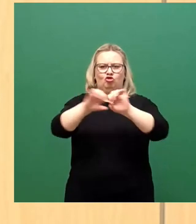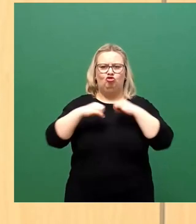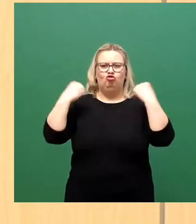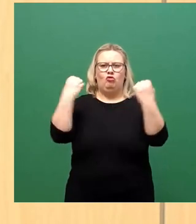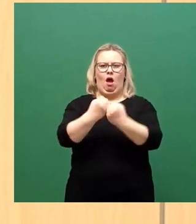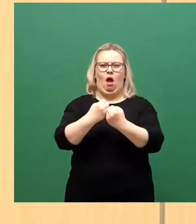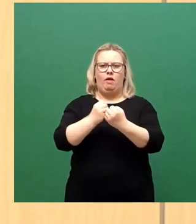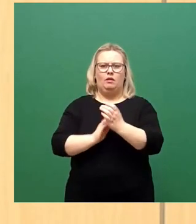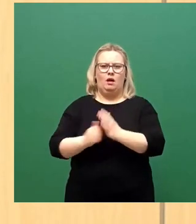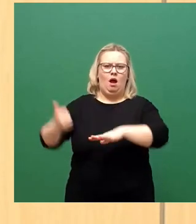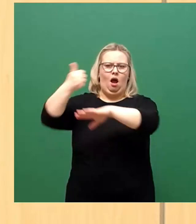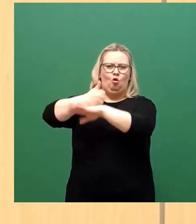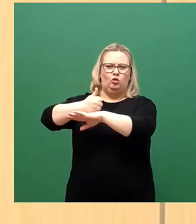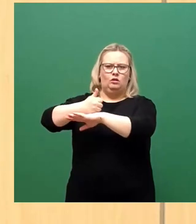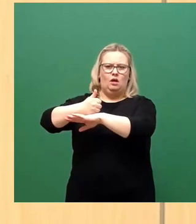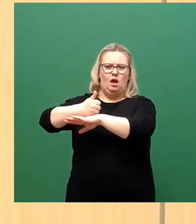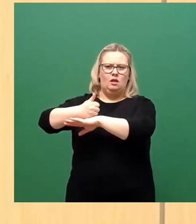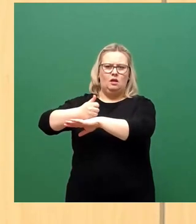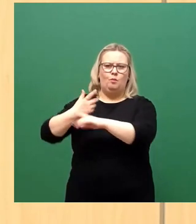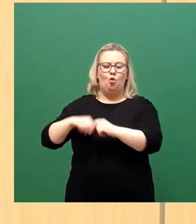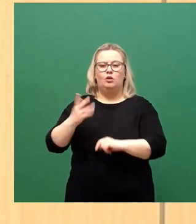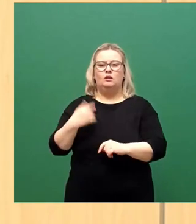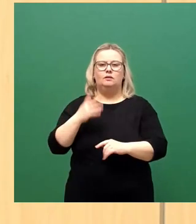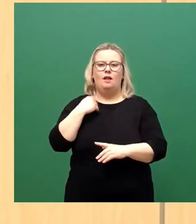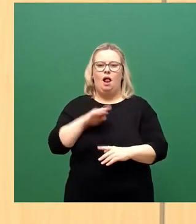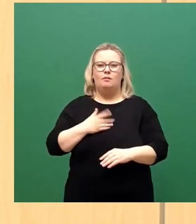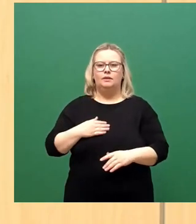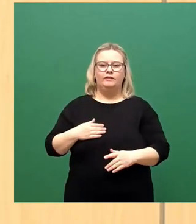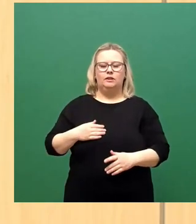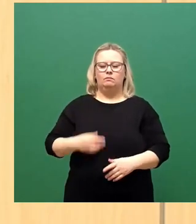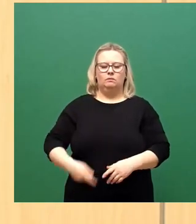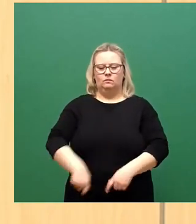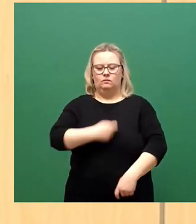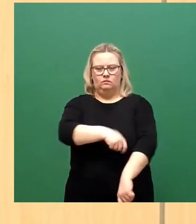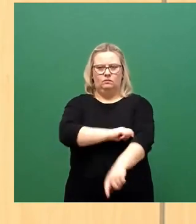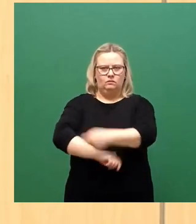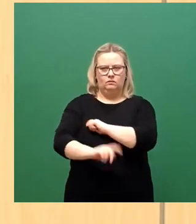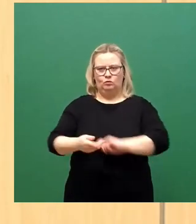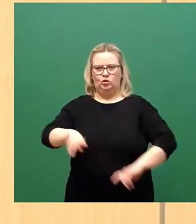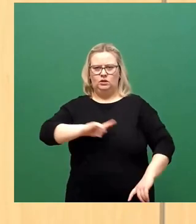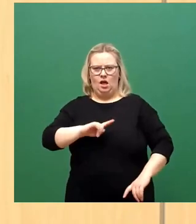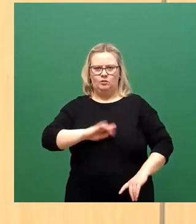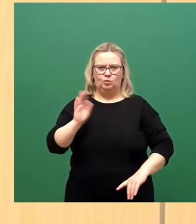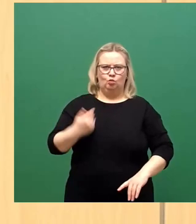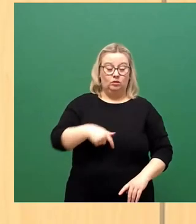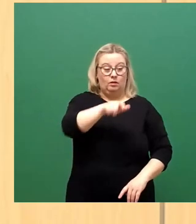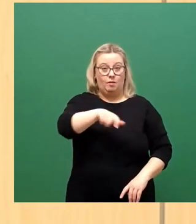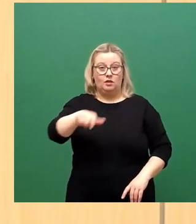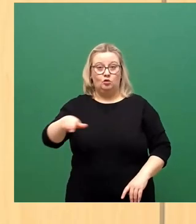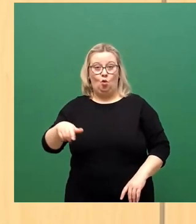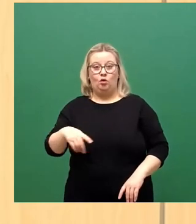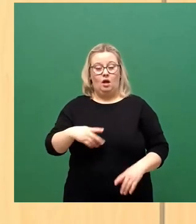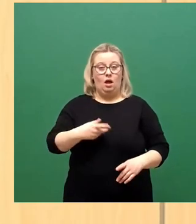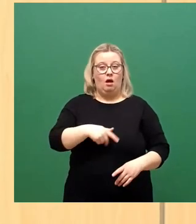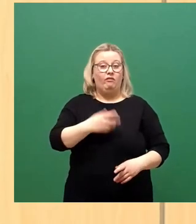Slotterdeik seine Samthandschuhe abstreift. Der also glaubt, er müsse unmündige, sorglose Bürger unter